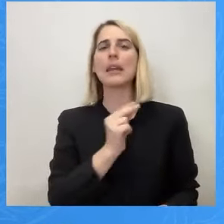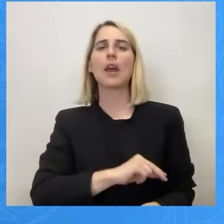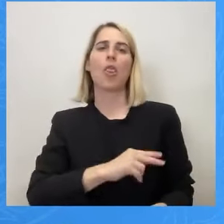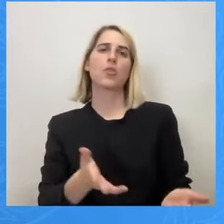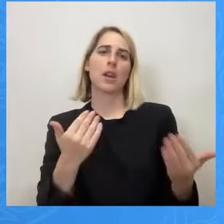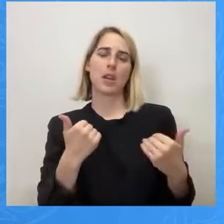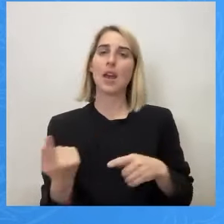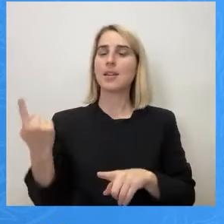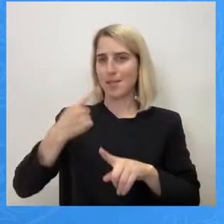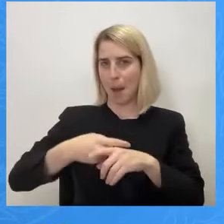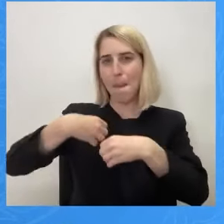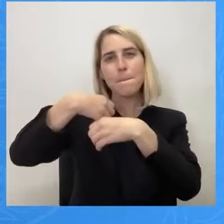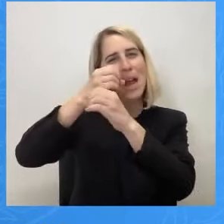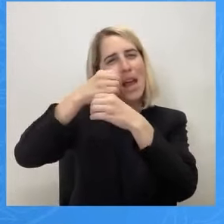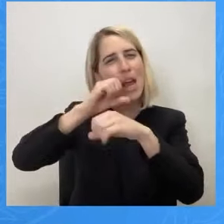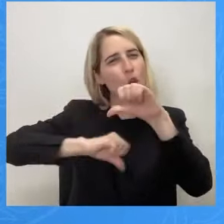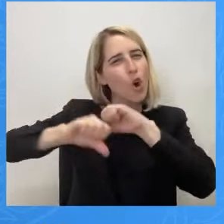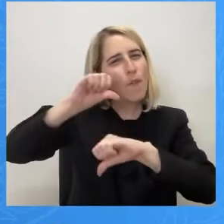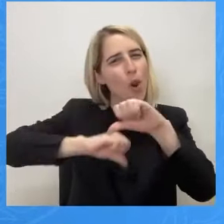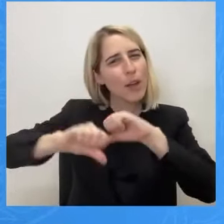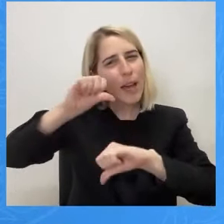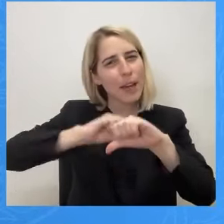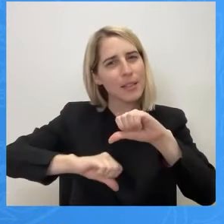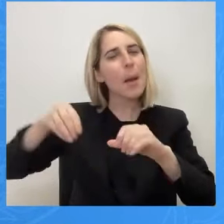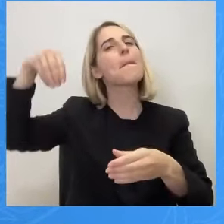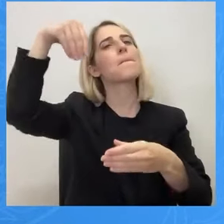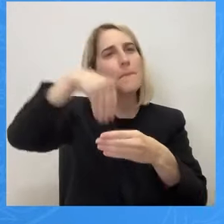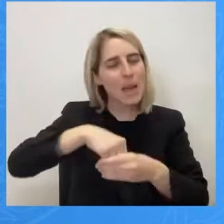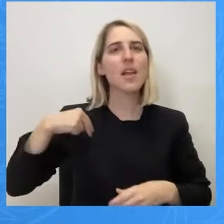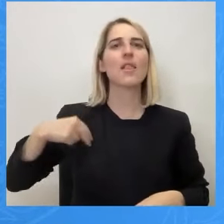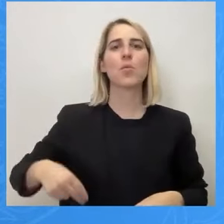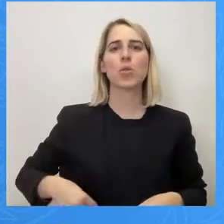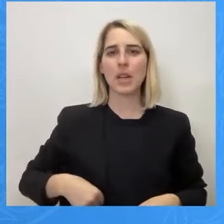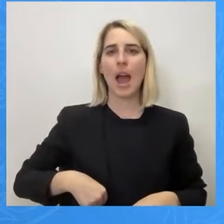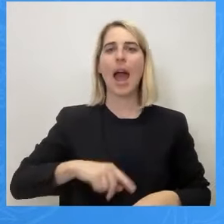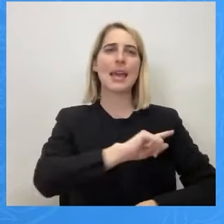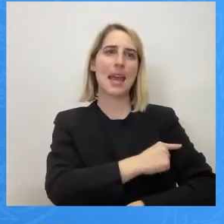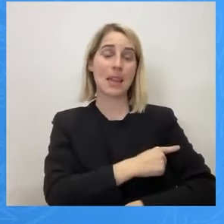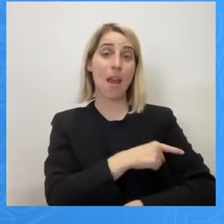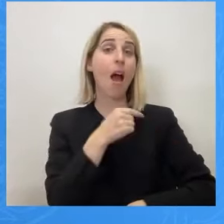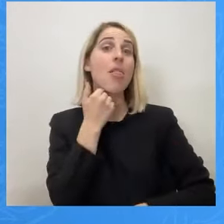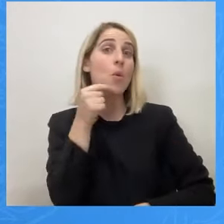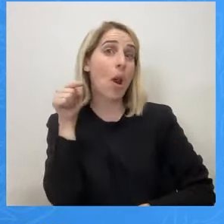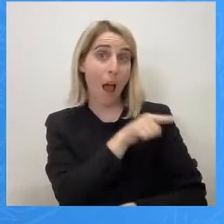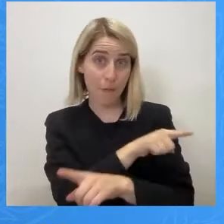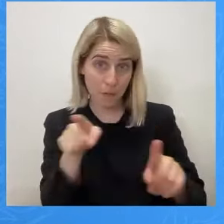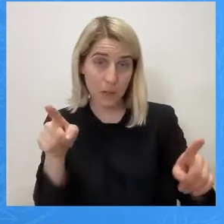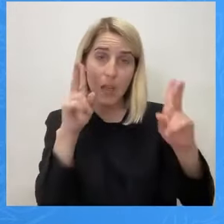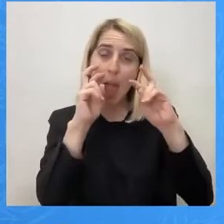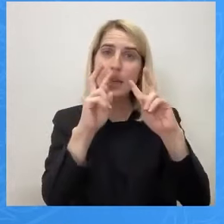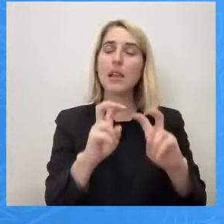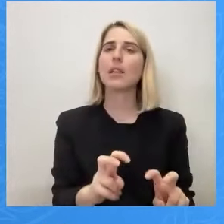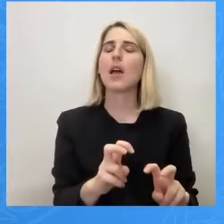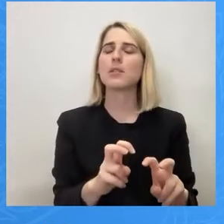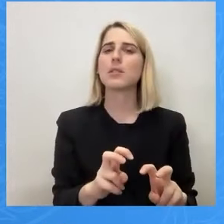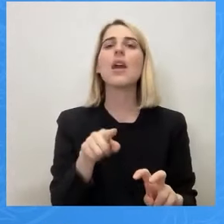μικροβιολογικά εργαστήρια στα δημοτικά ιατρία. Δεν μπορούν αυτά να κάνουν τις εξετάσεις. Ή πως αυτές οι